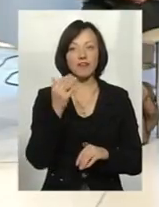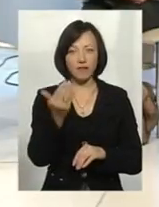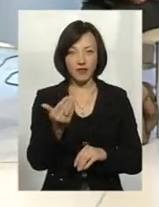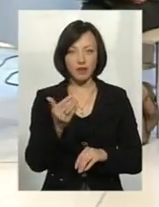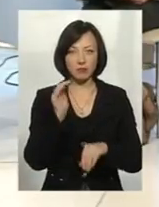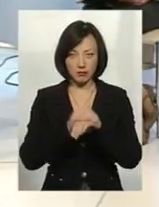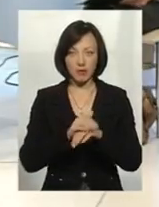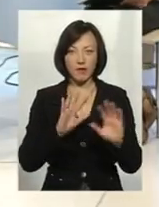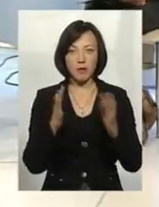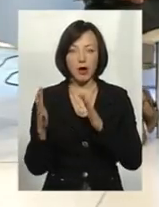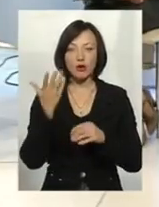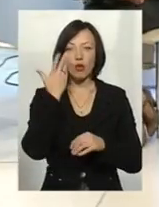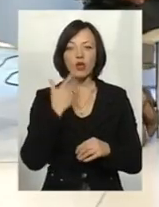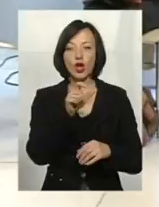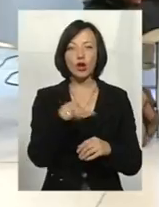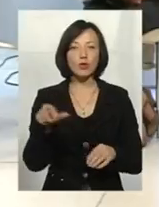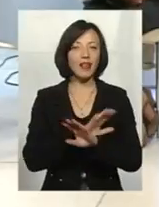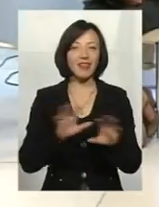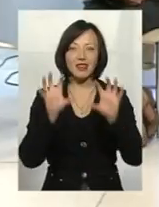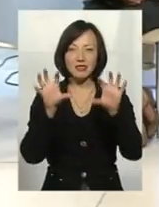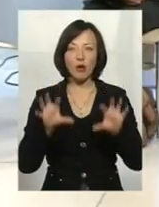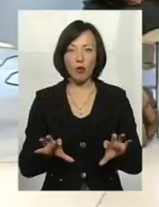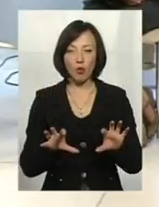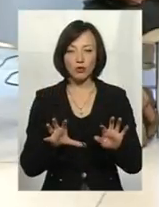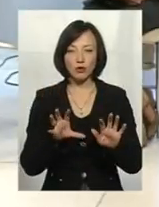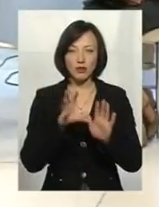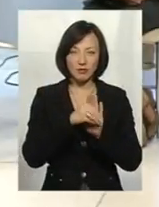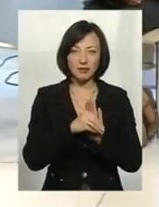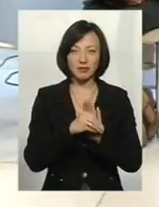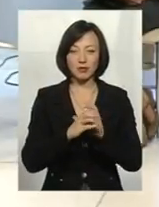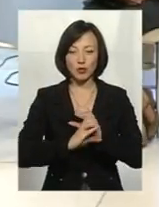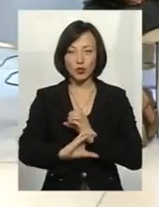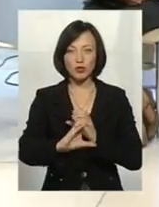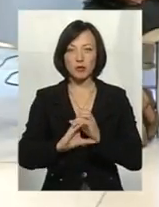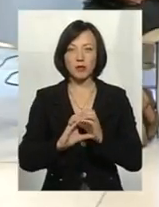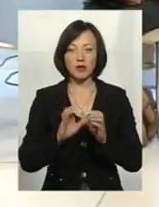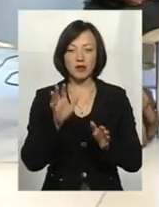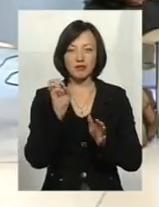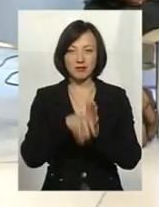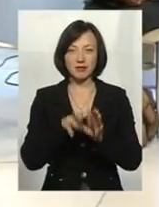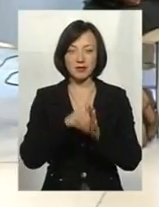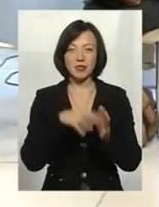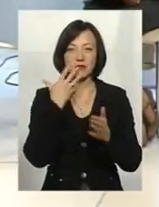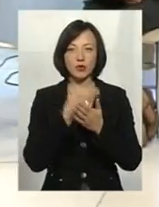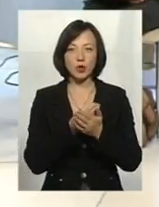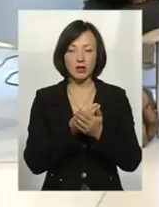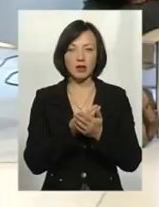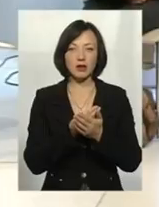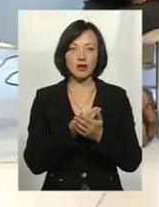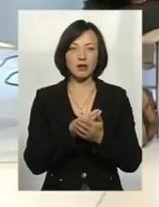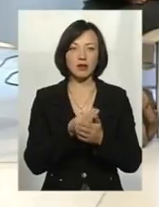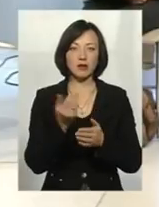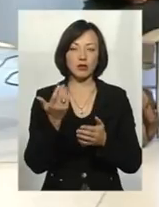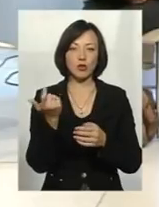випадки, коли люди несанкціоновано врізалися в ті зливні каналізації для того, аби скидати свої стічні води від